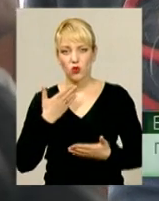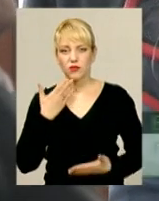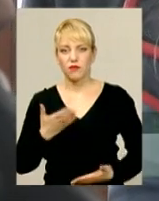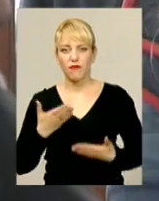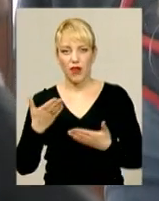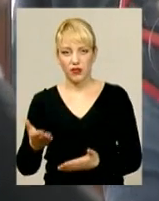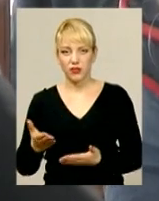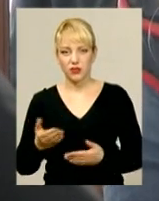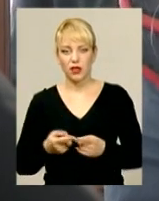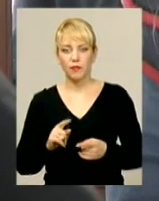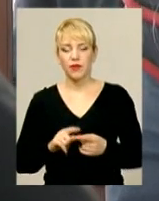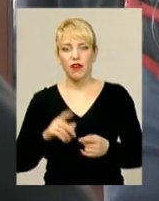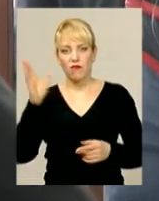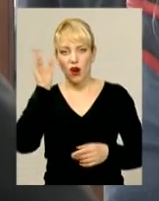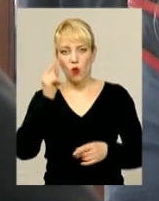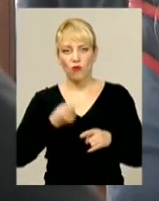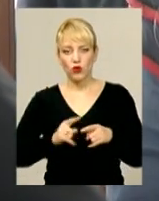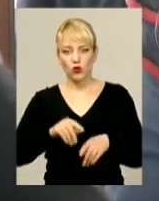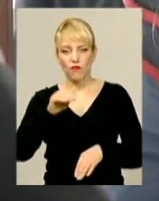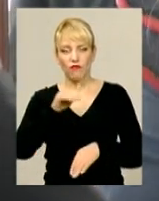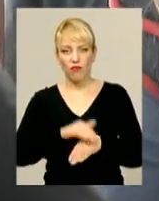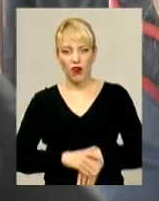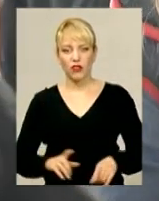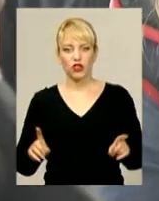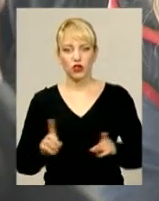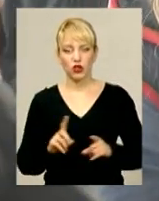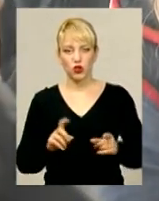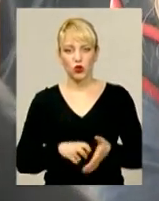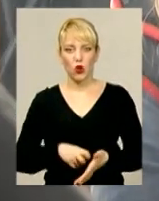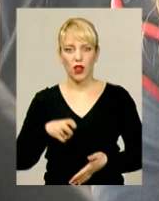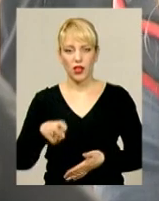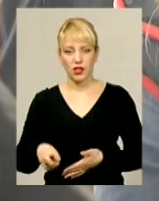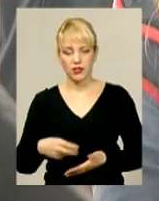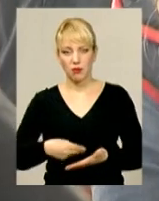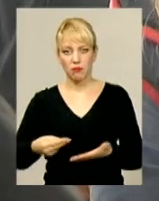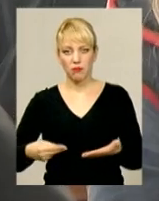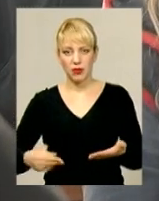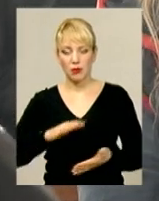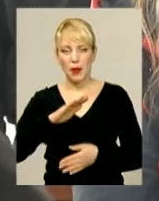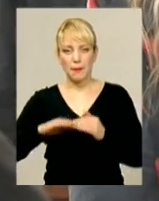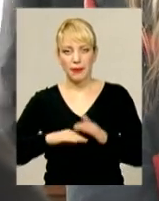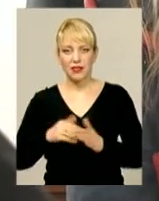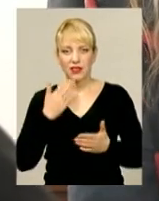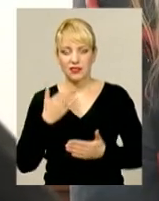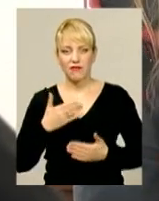враховуючи той факт, що ваш підпис під зверненням